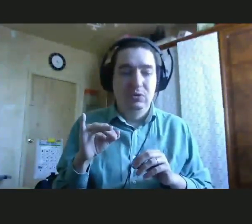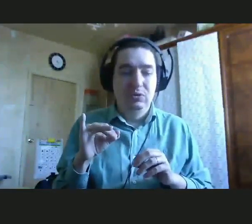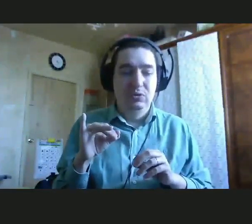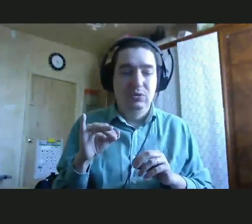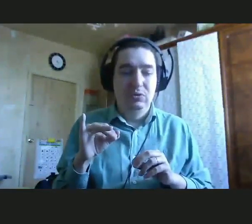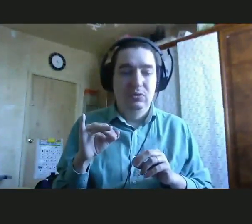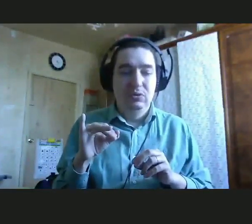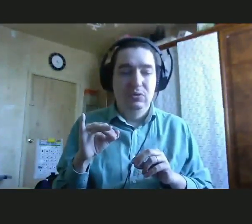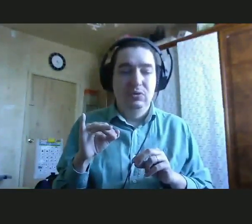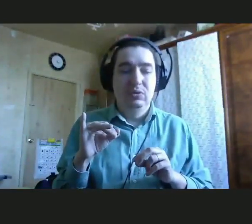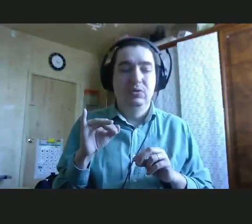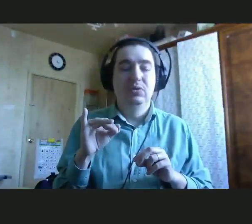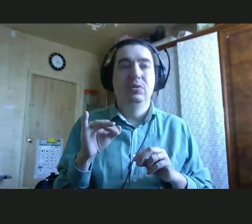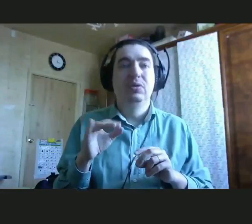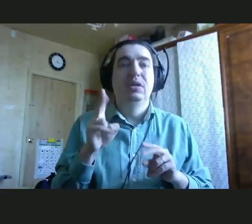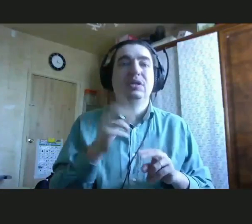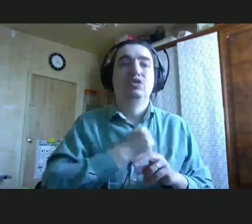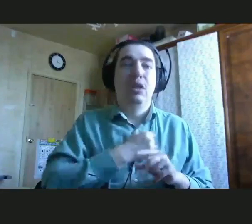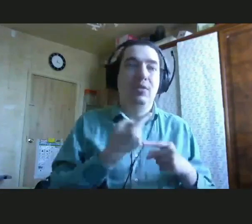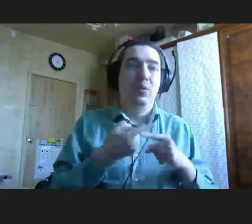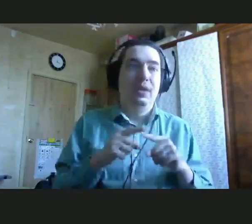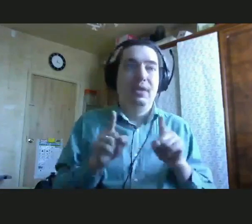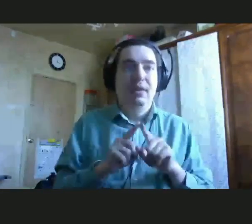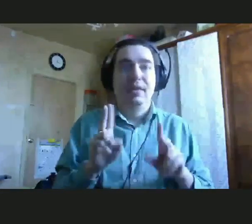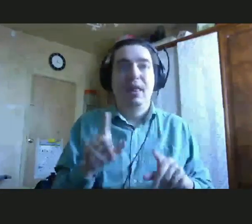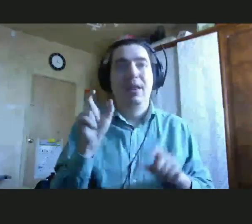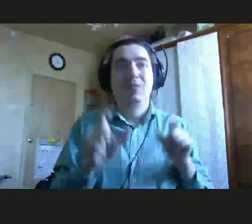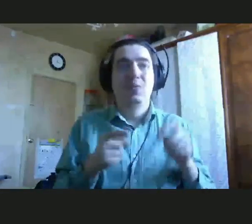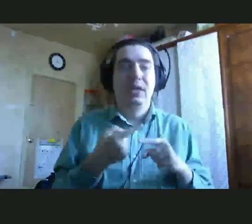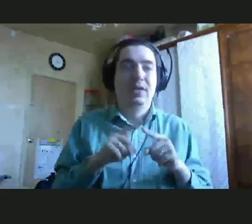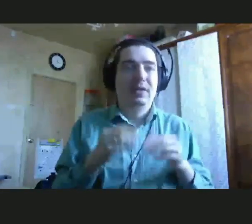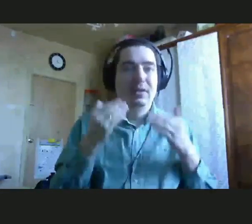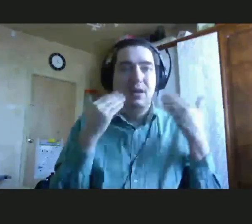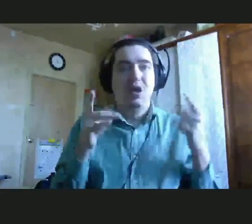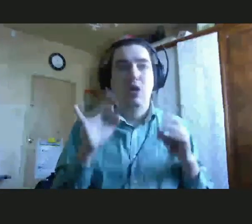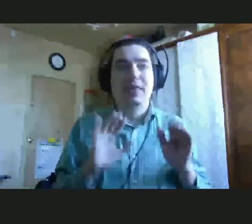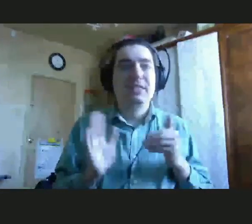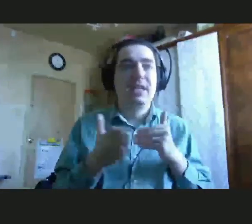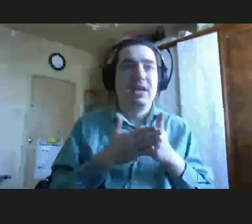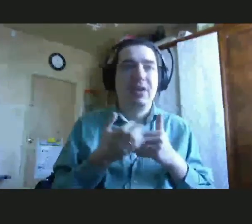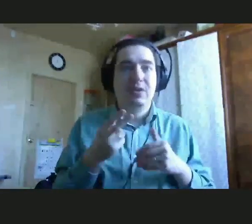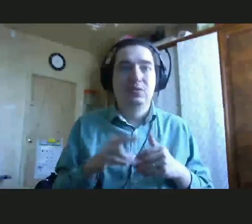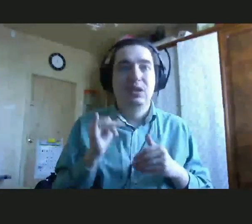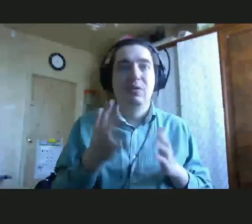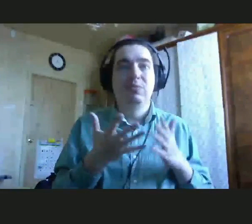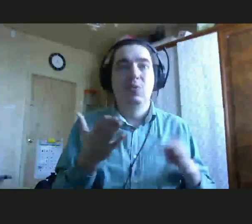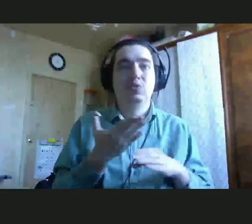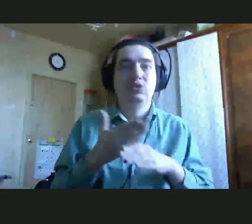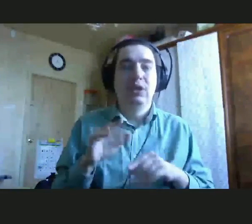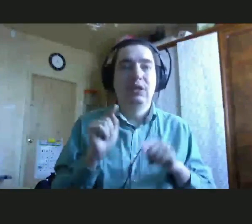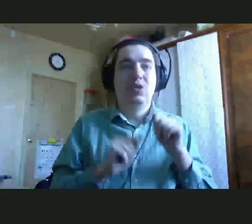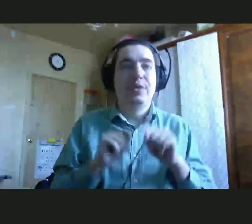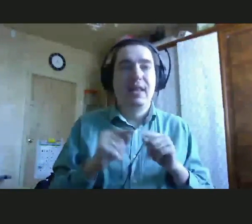далее. К сожалению, это не так. И люди об этом не знают, они закрываются, и большая часть родителей,